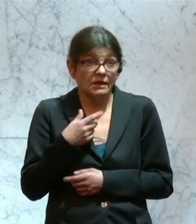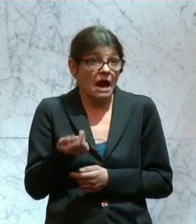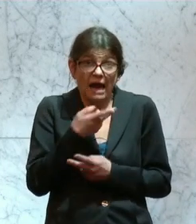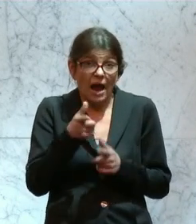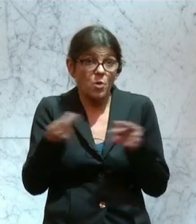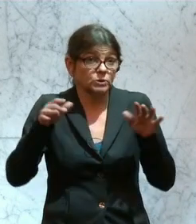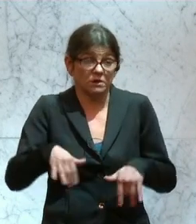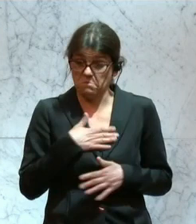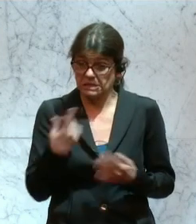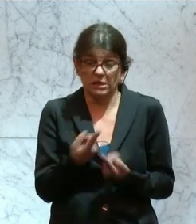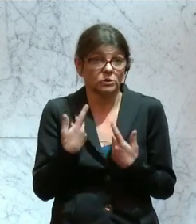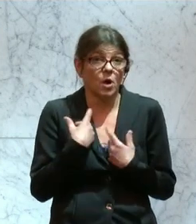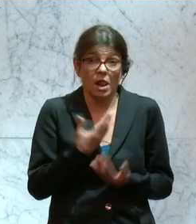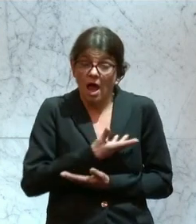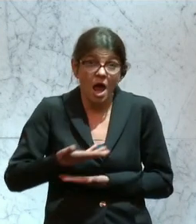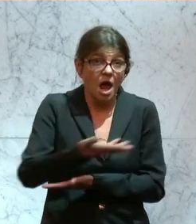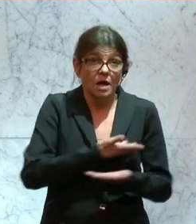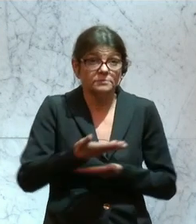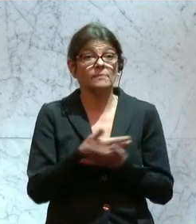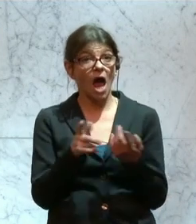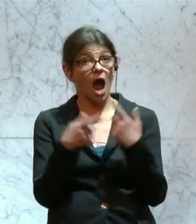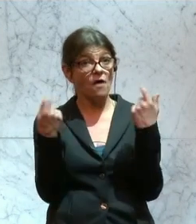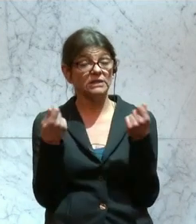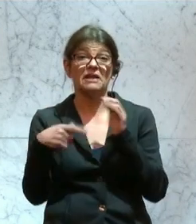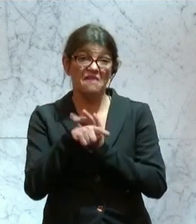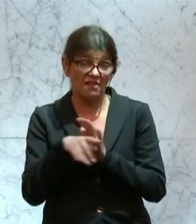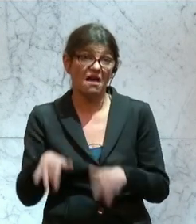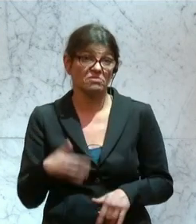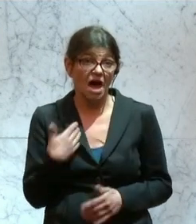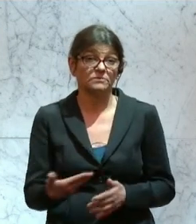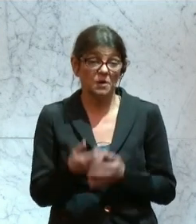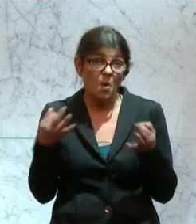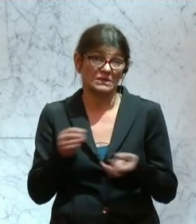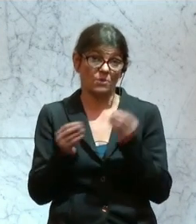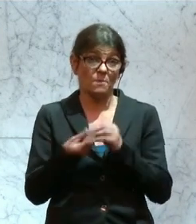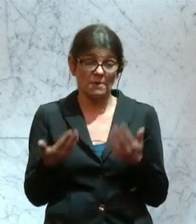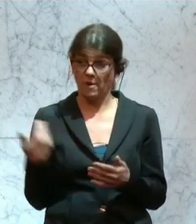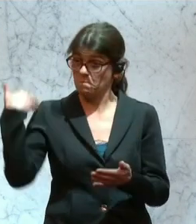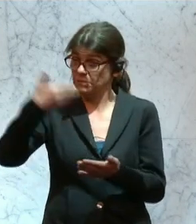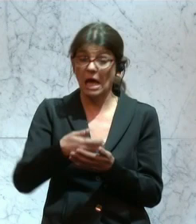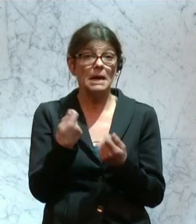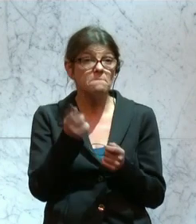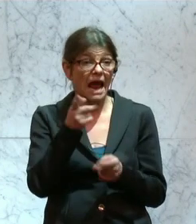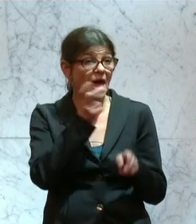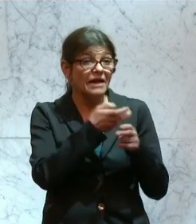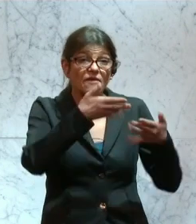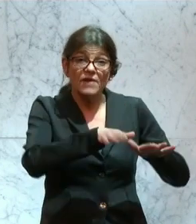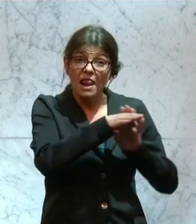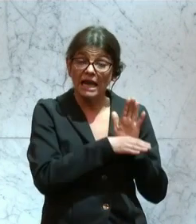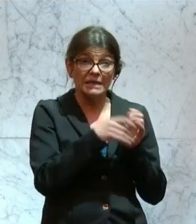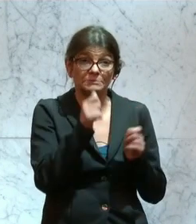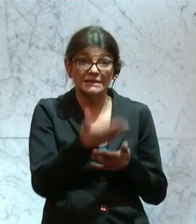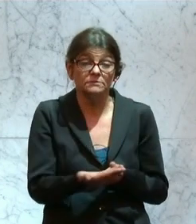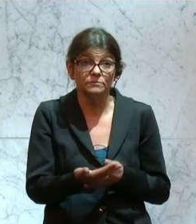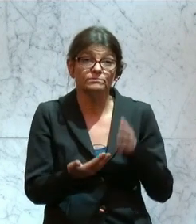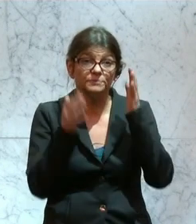da, sondern es ist auch ein enormer finanzieller Nachteil. Denn es gab bisher keine Härtefallregelung und die